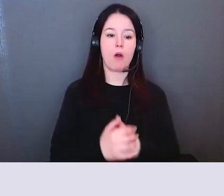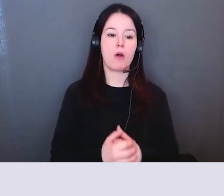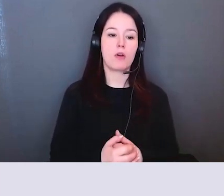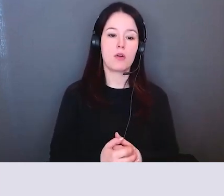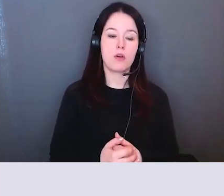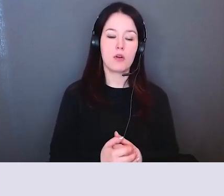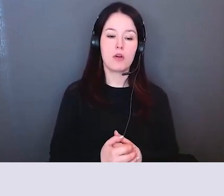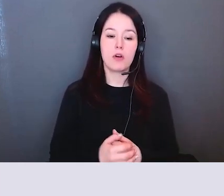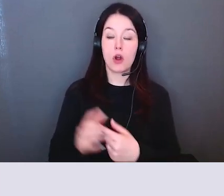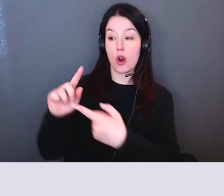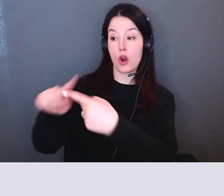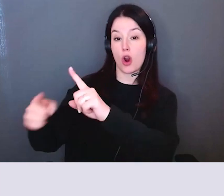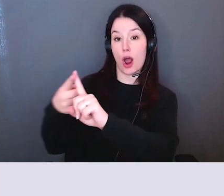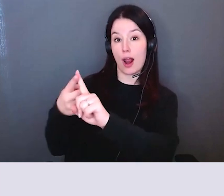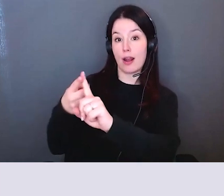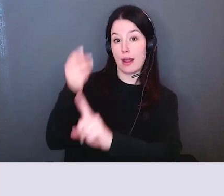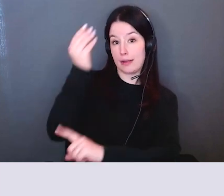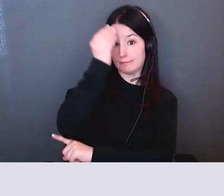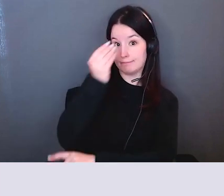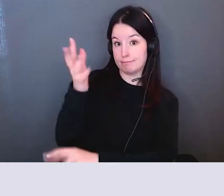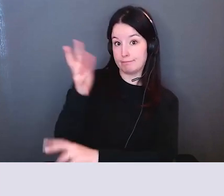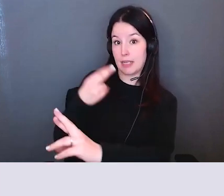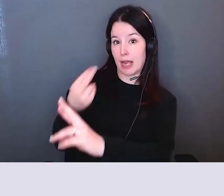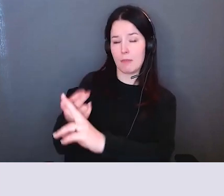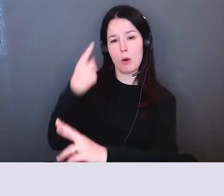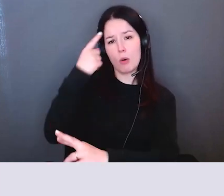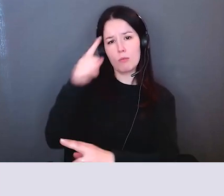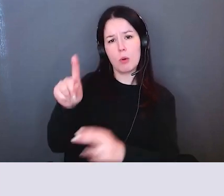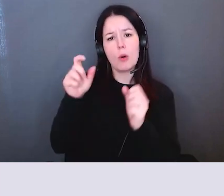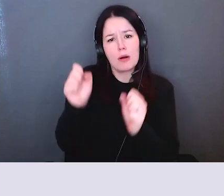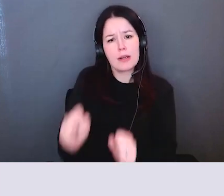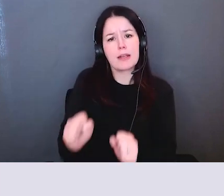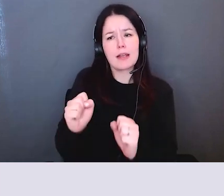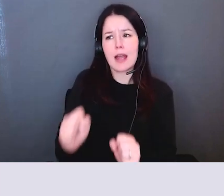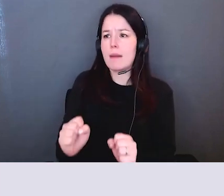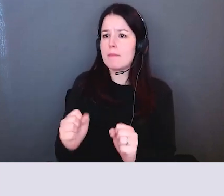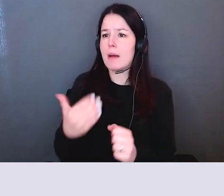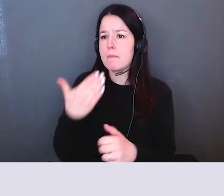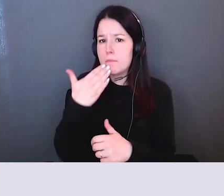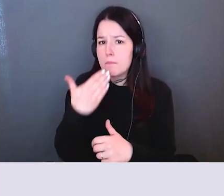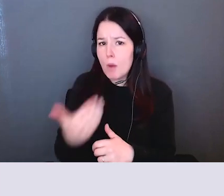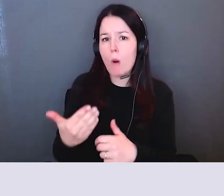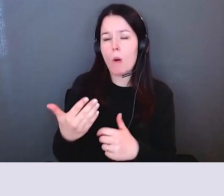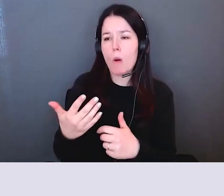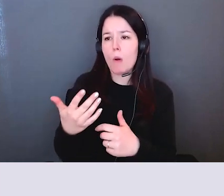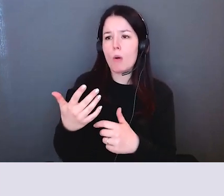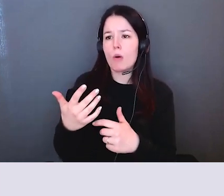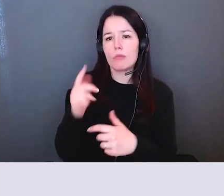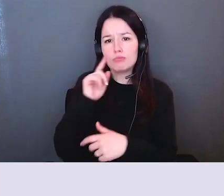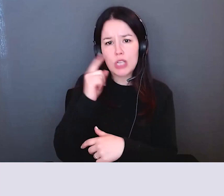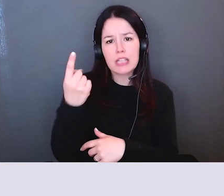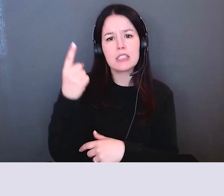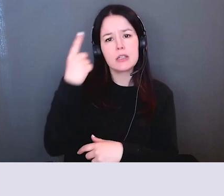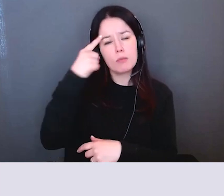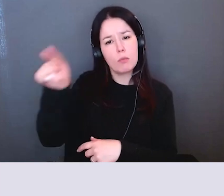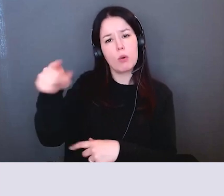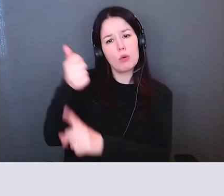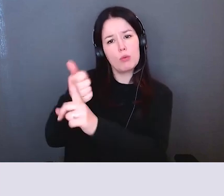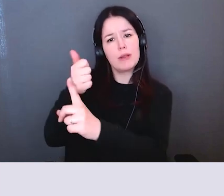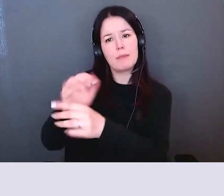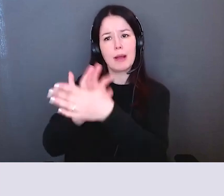vous êtes dans la salle de sport et que vous devez faire travailler vos muscles là on va faire travailler donc ce muscle